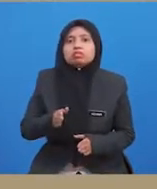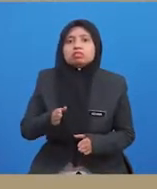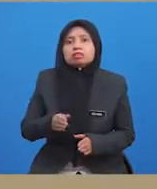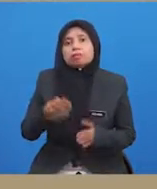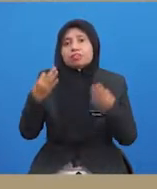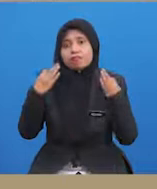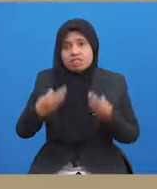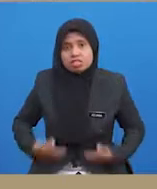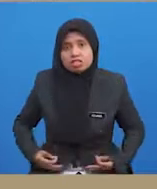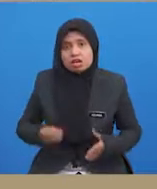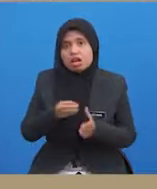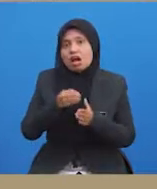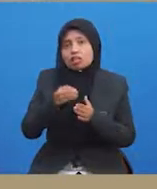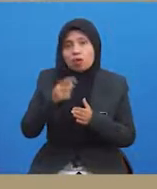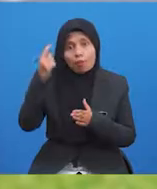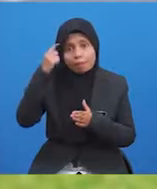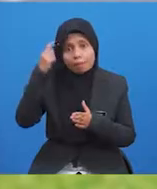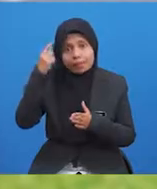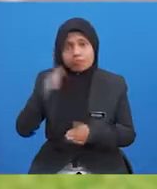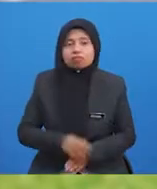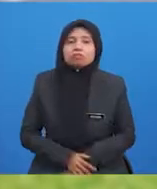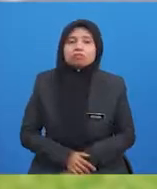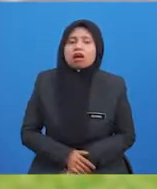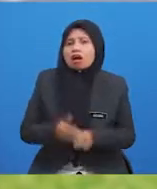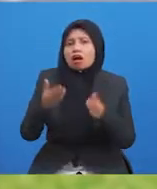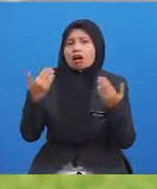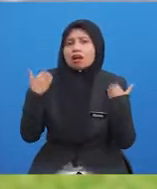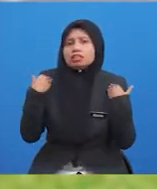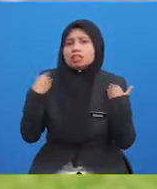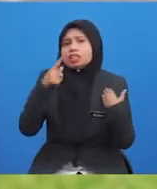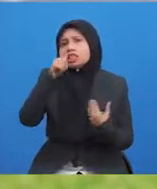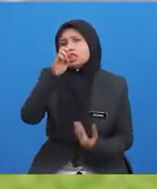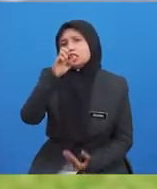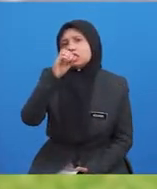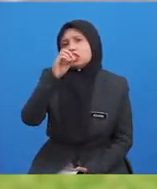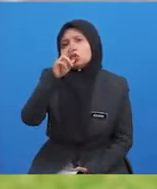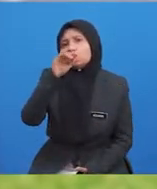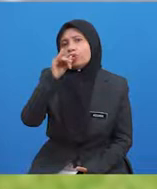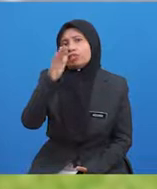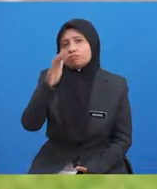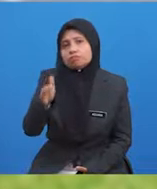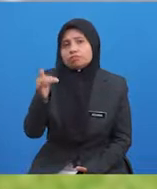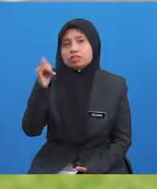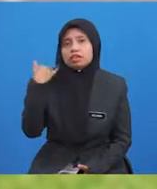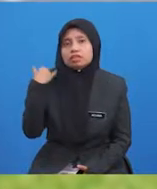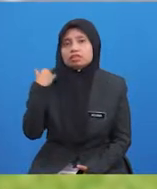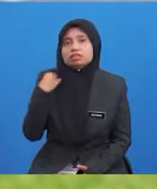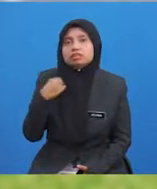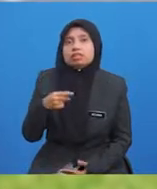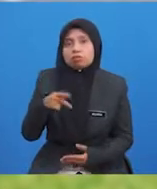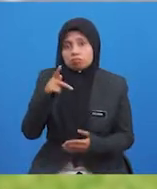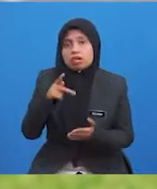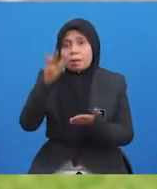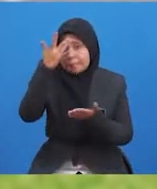fizikal atau mental. Terdapat beberapa teori yang dikemukakan oleh pakar psikologi untuk